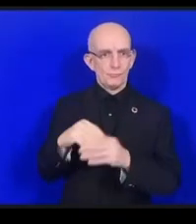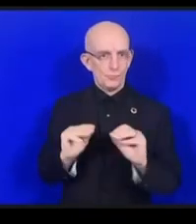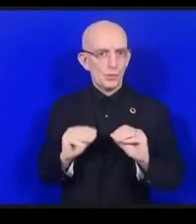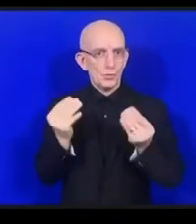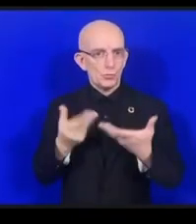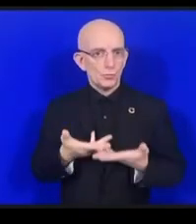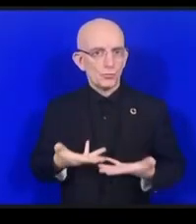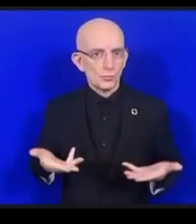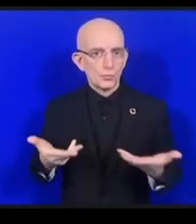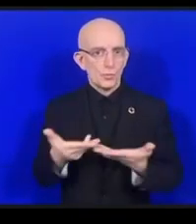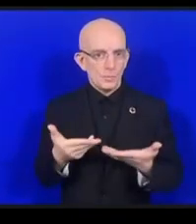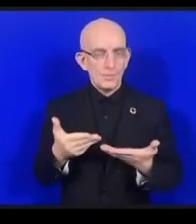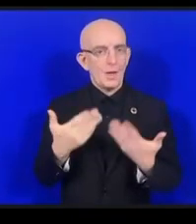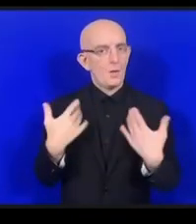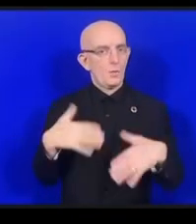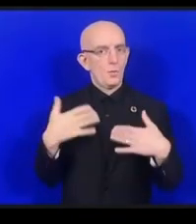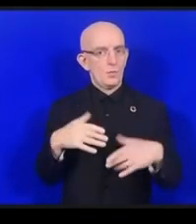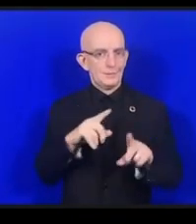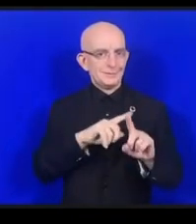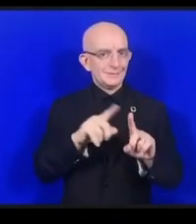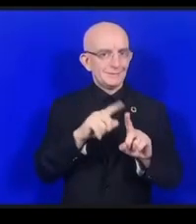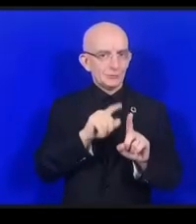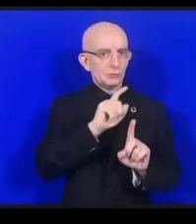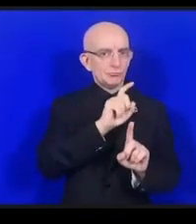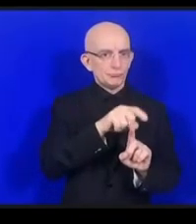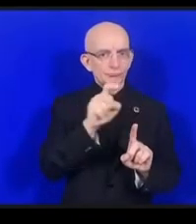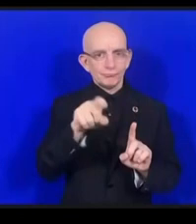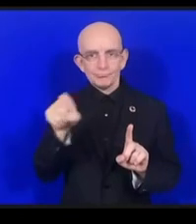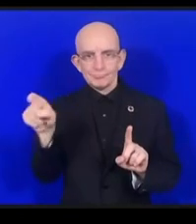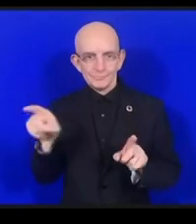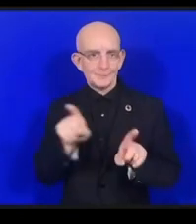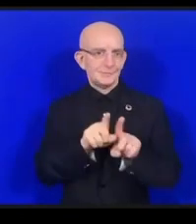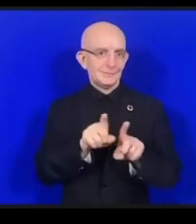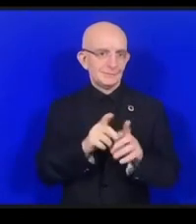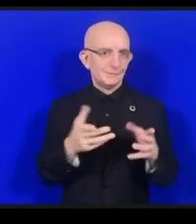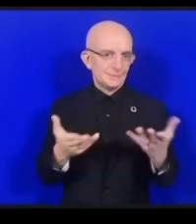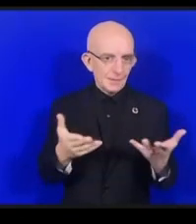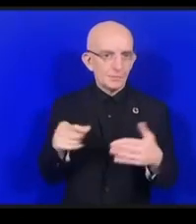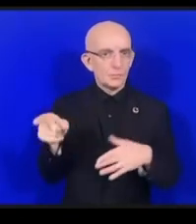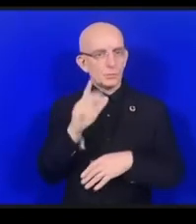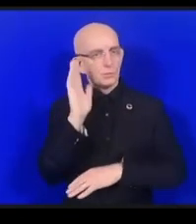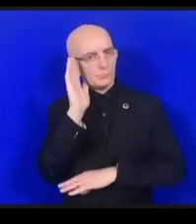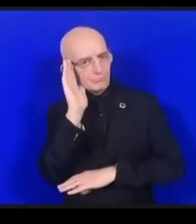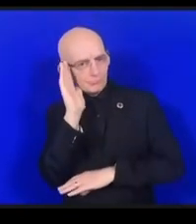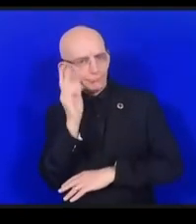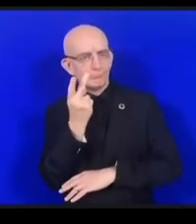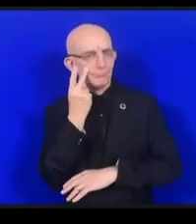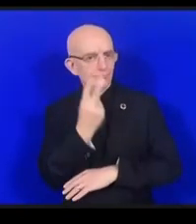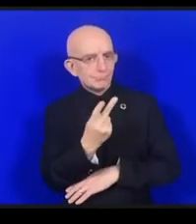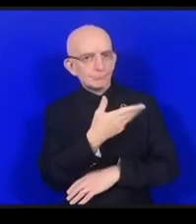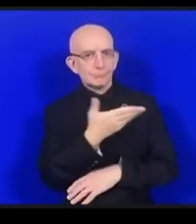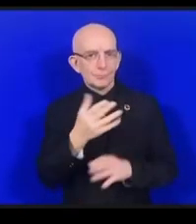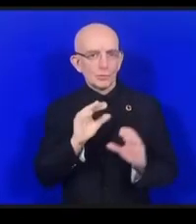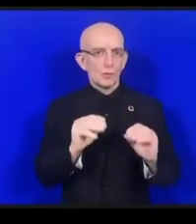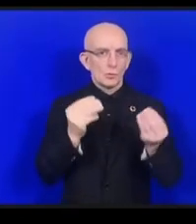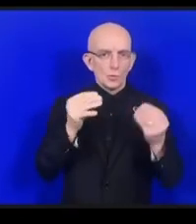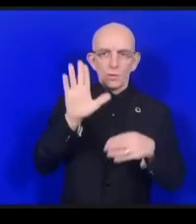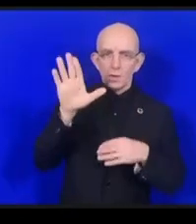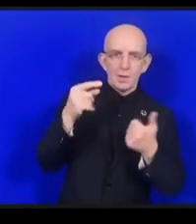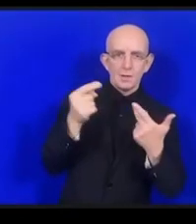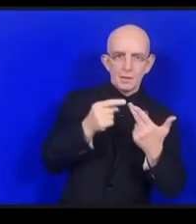もらっています若い人たちはインターネットでいろいろな課題がある